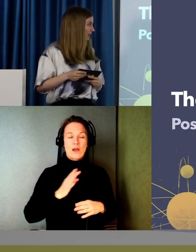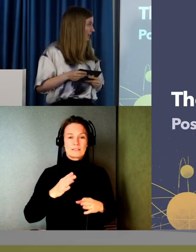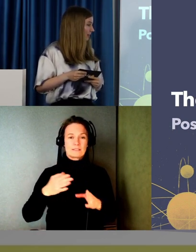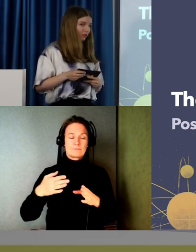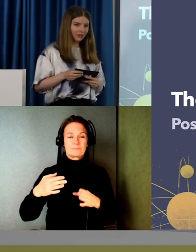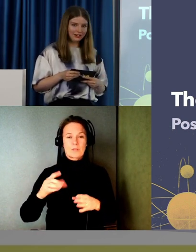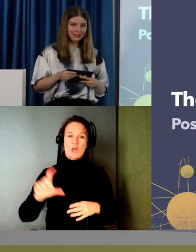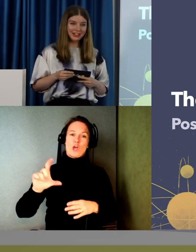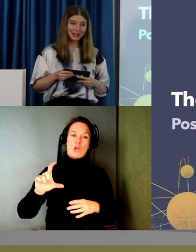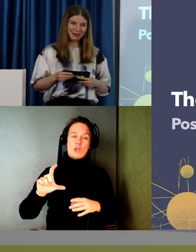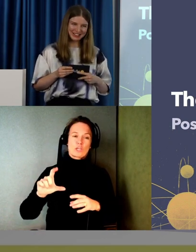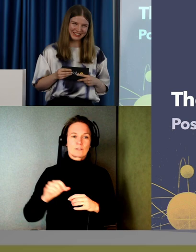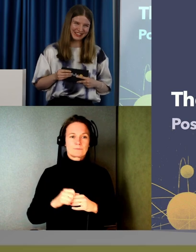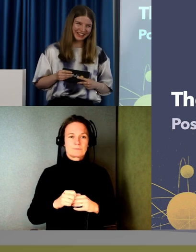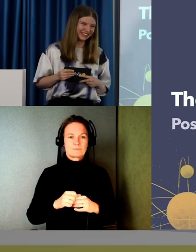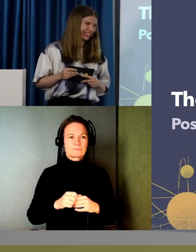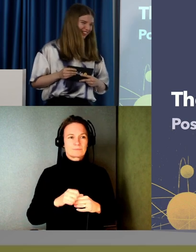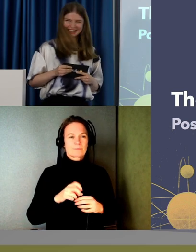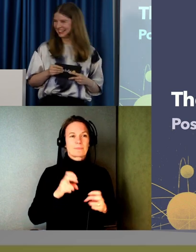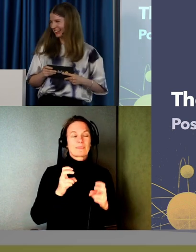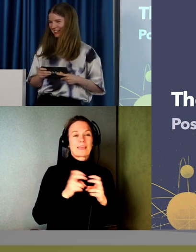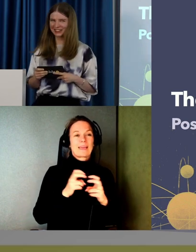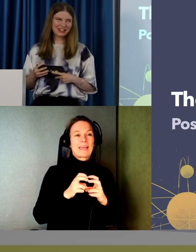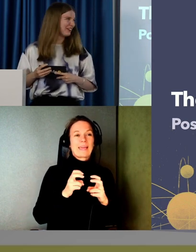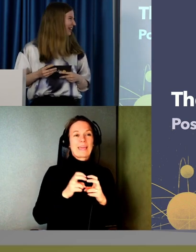Så... Elspark. Elsparkcykel. Tack.